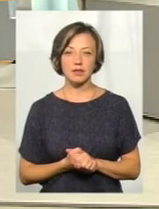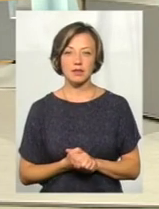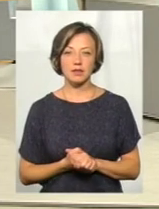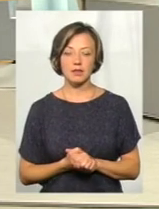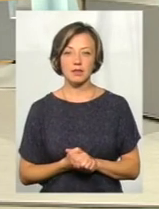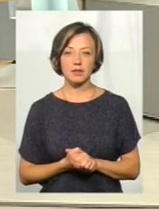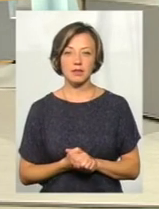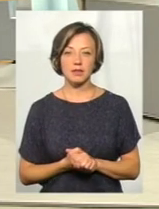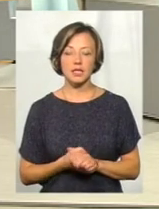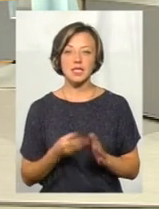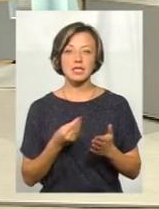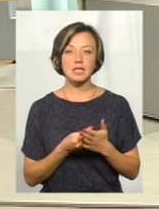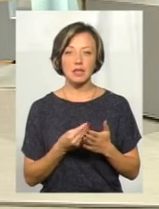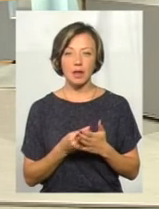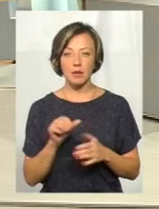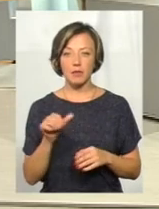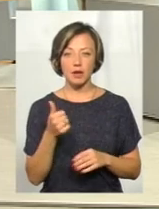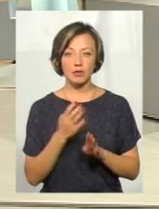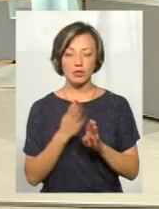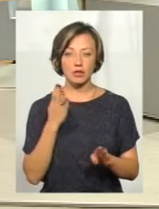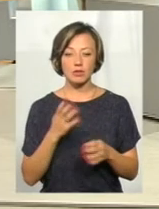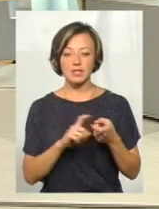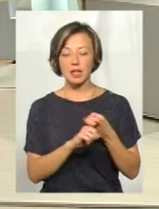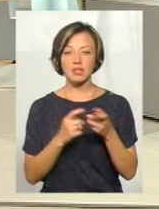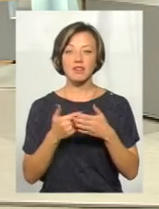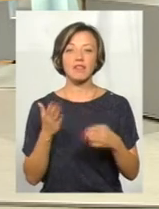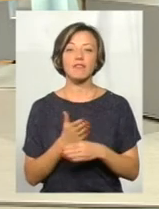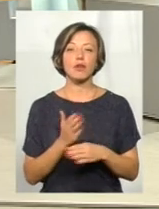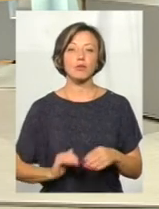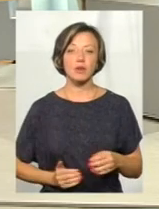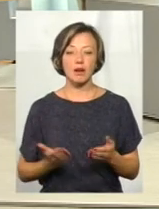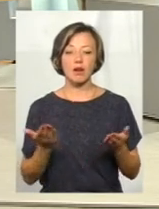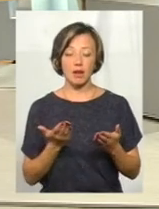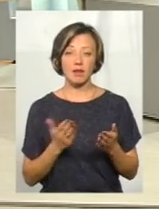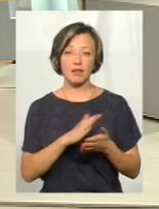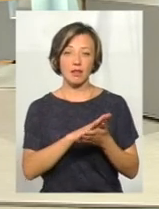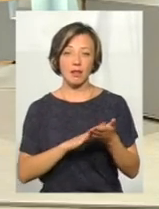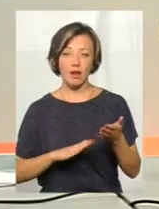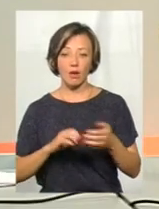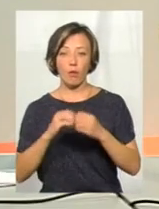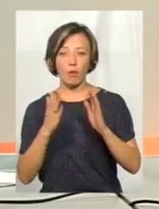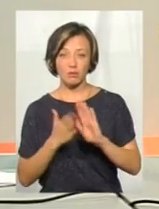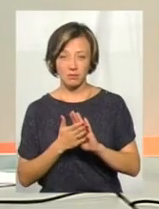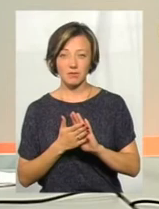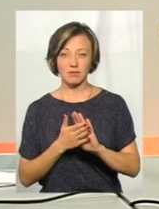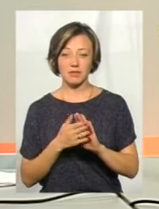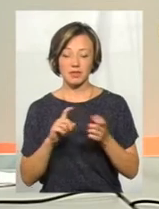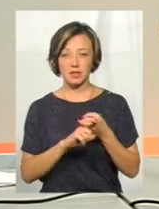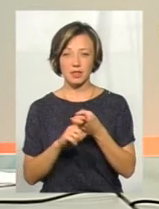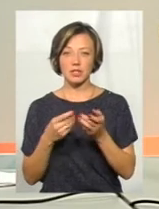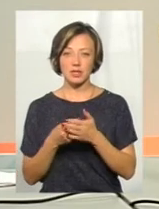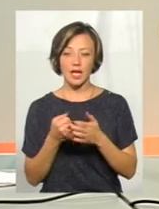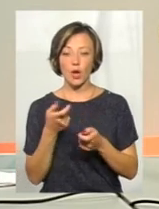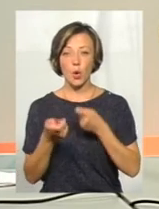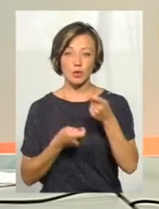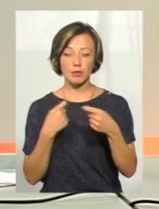Звісно, що ціна самперед залежить від виробника, від якої вже відштовхується і оптовик, і відповідно вже роздрібна